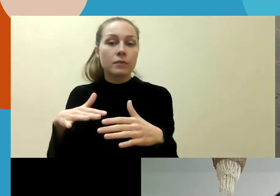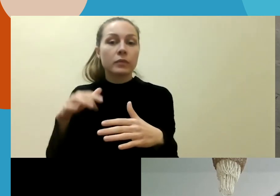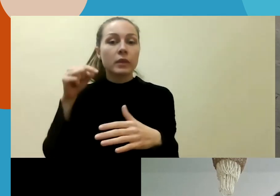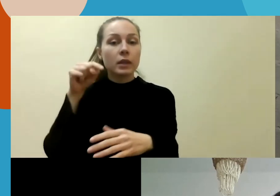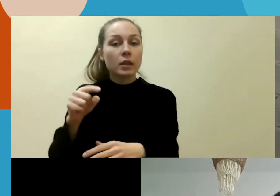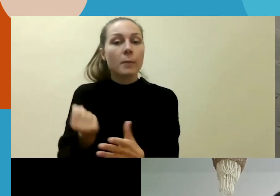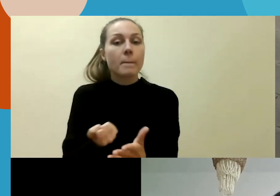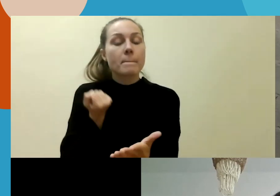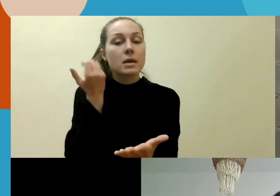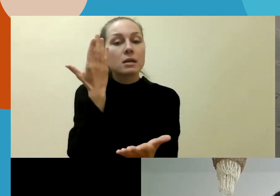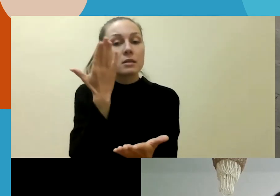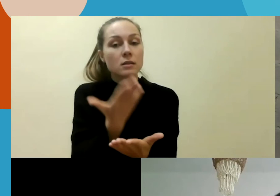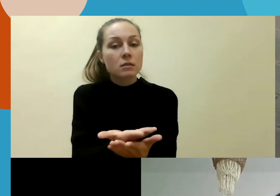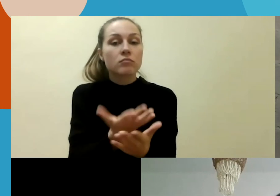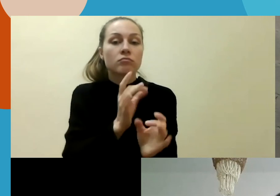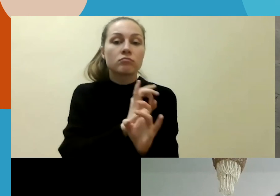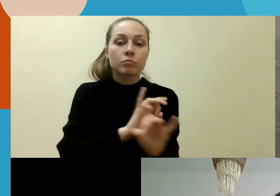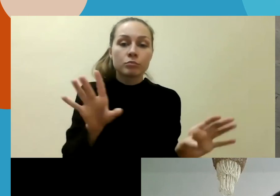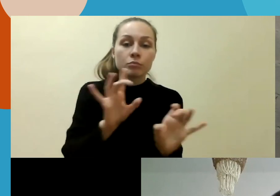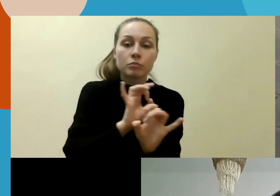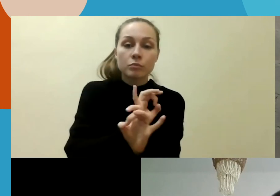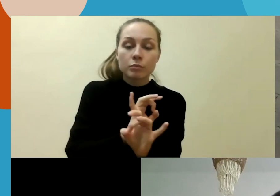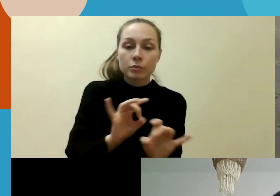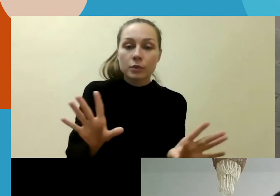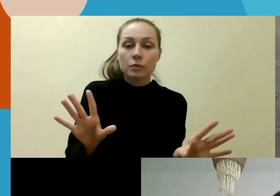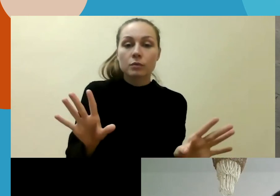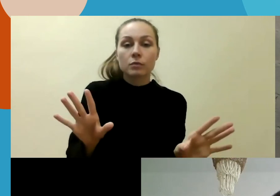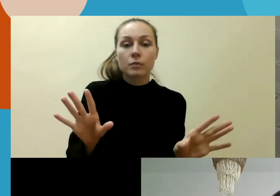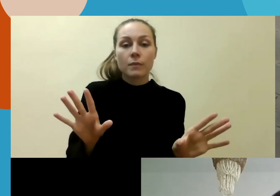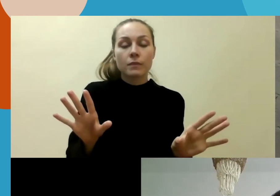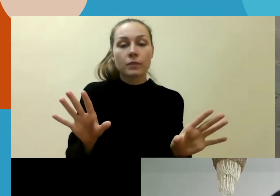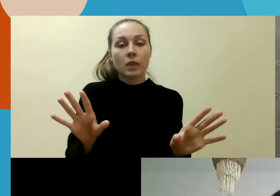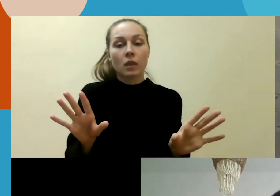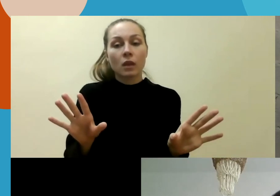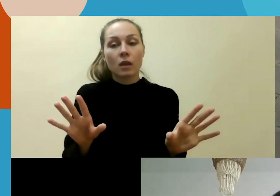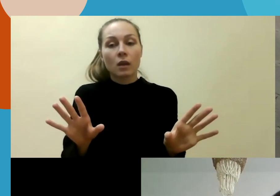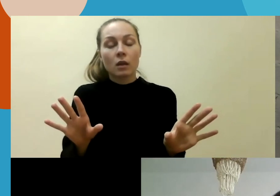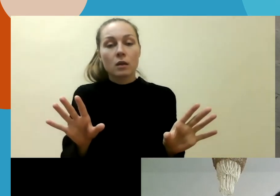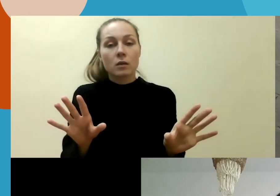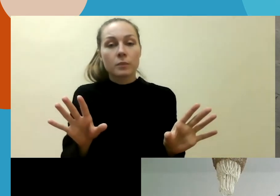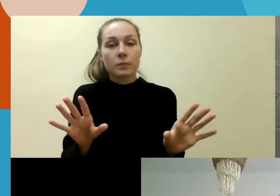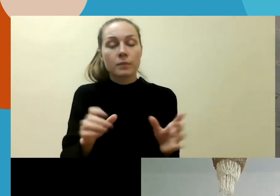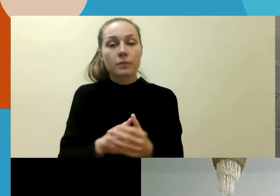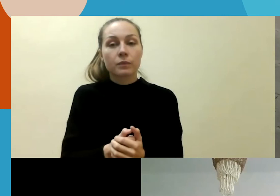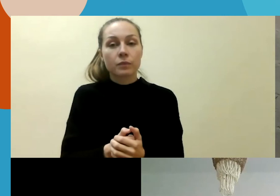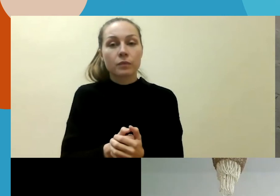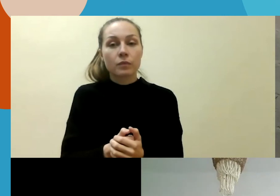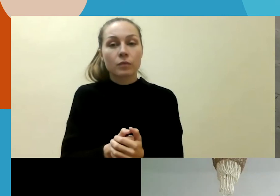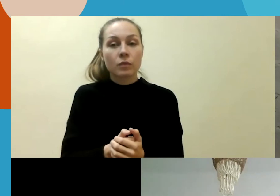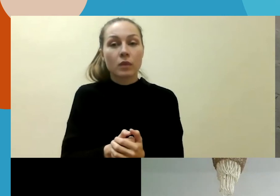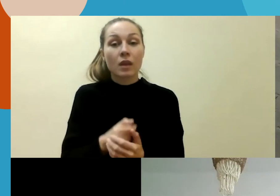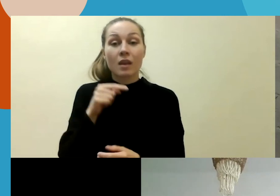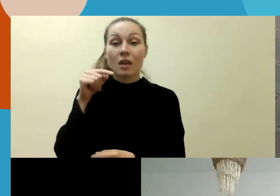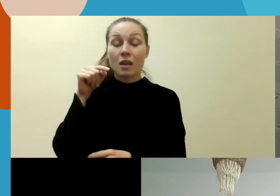tiesiog, kokia buvo tos